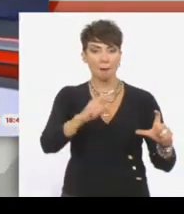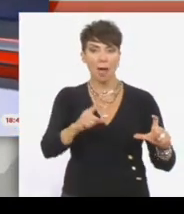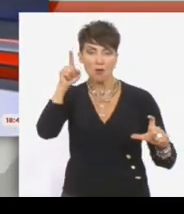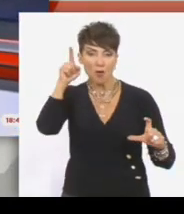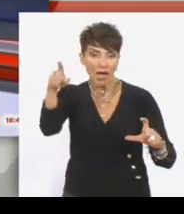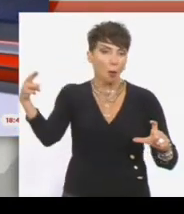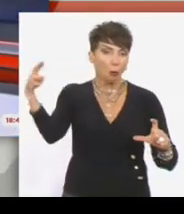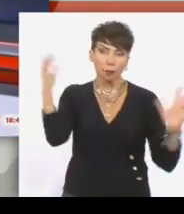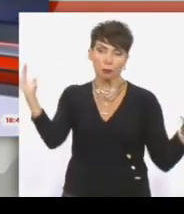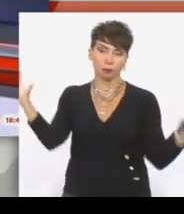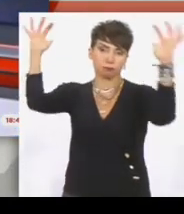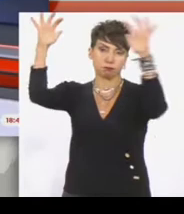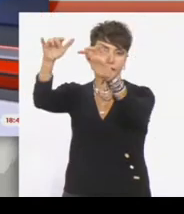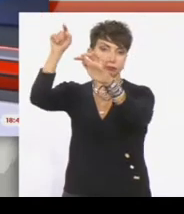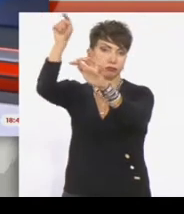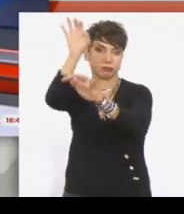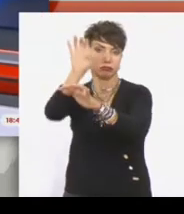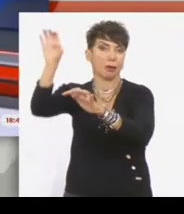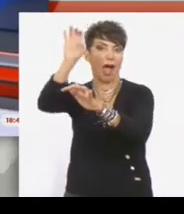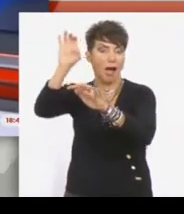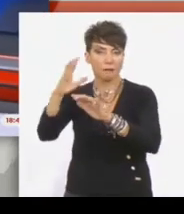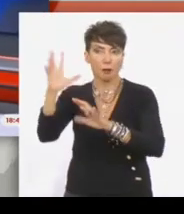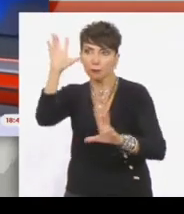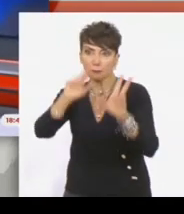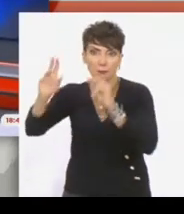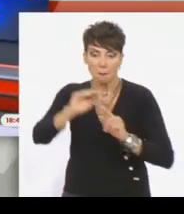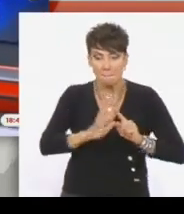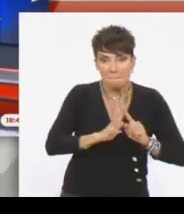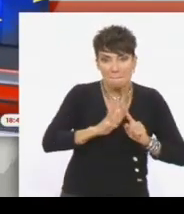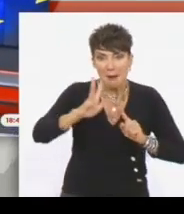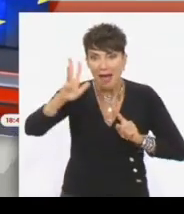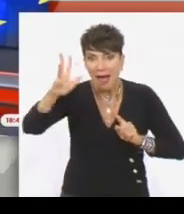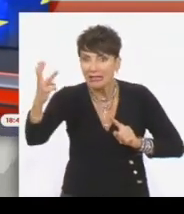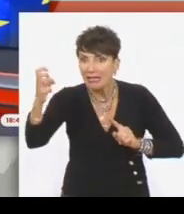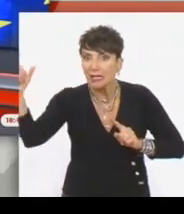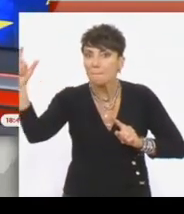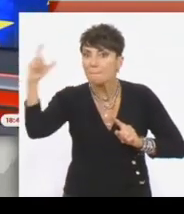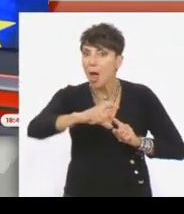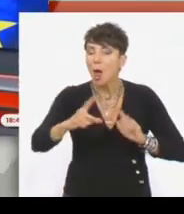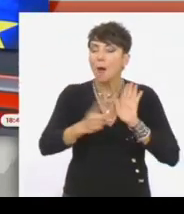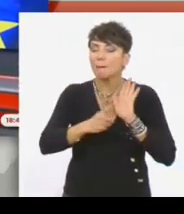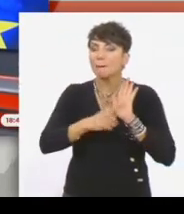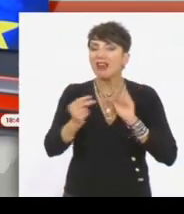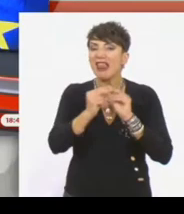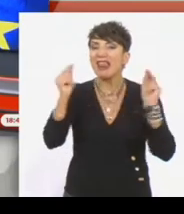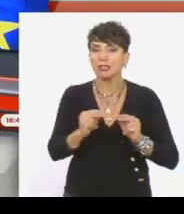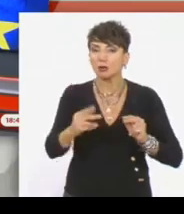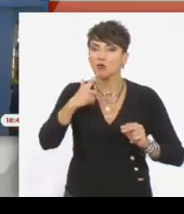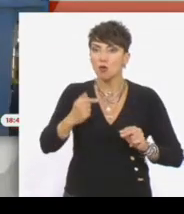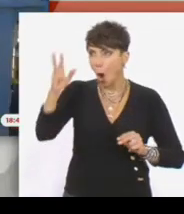Μαΐου. Η Ευρώπη καλείται να συμφωνήσει σε μια κοινή θέση απέναντι στην απέτηση της νοσίας να πληρώνεται για το φυσικό αέριο σε ρούβλια.